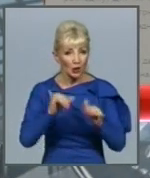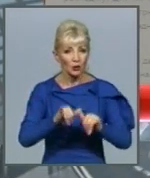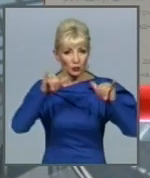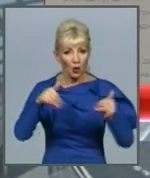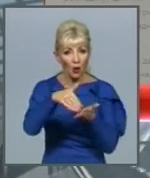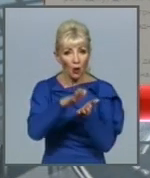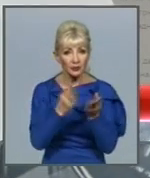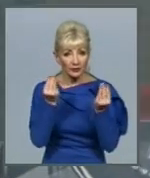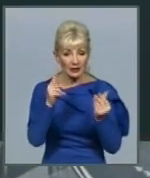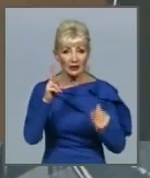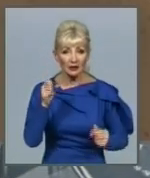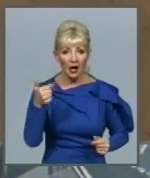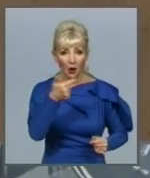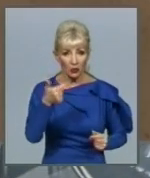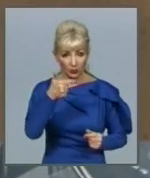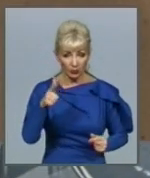паливо.